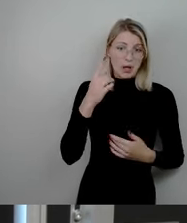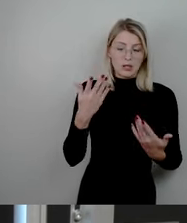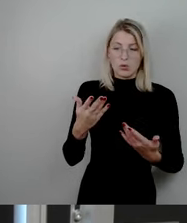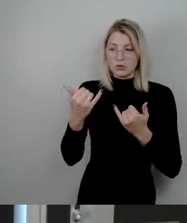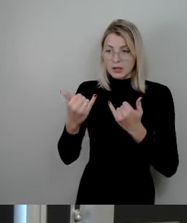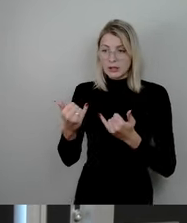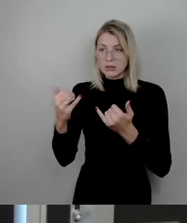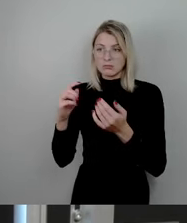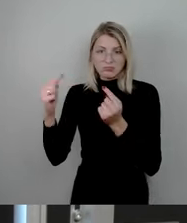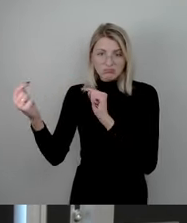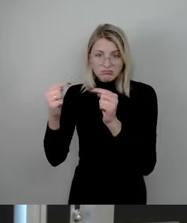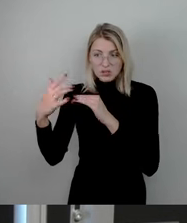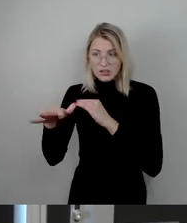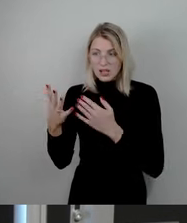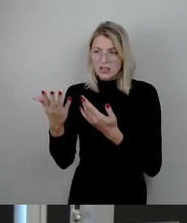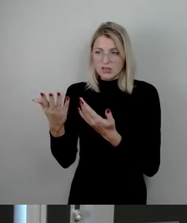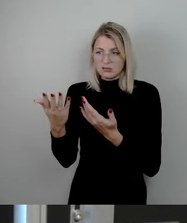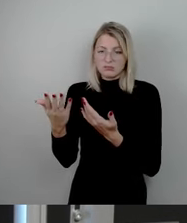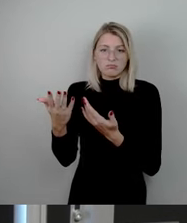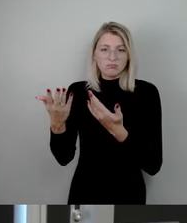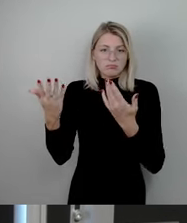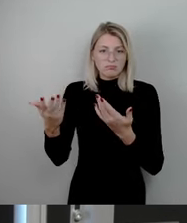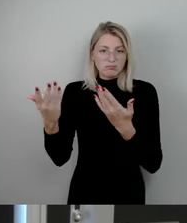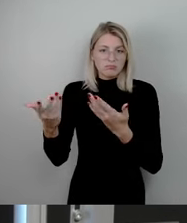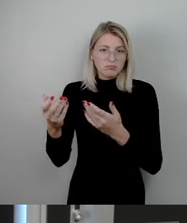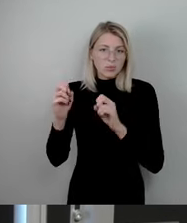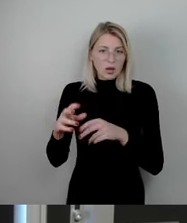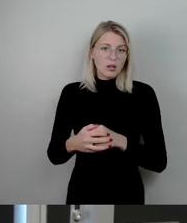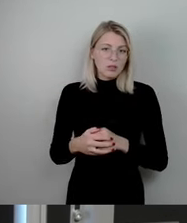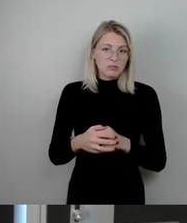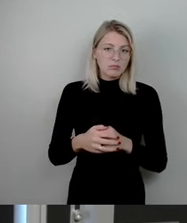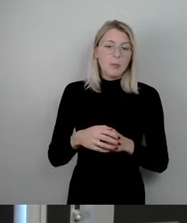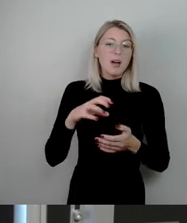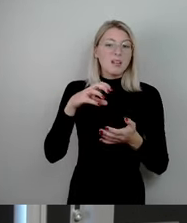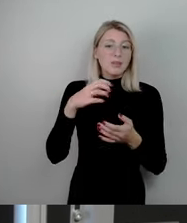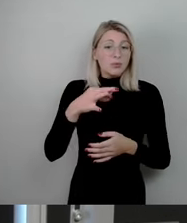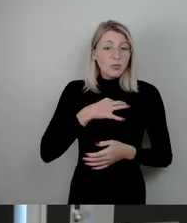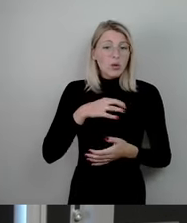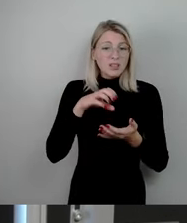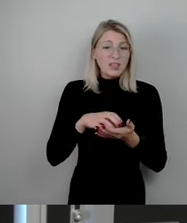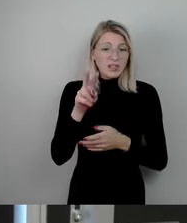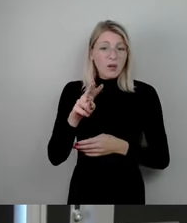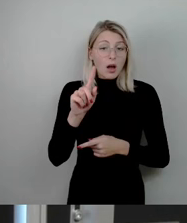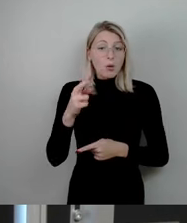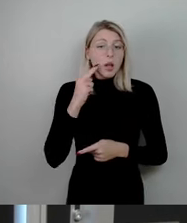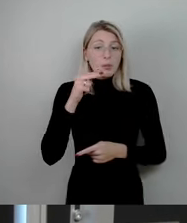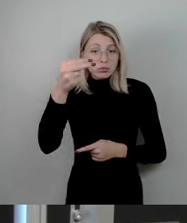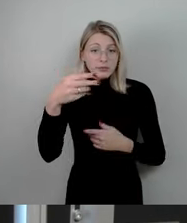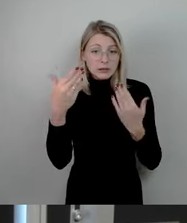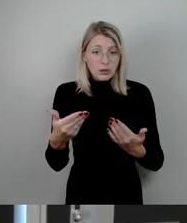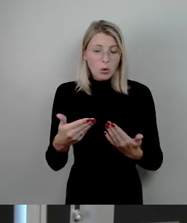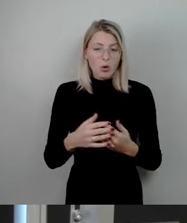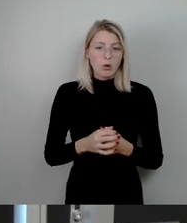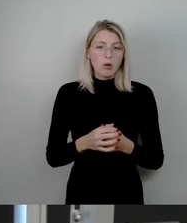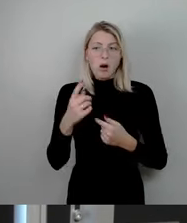Der ist verwässert worden, ganz eindeutig. Für mich ist es eine Citywache. Die sollte übrigens auch so heißen. Da brauchen wir gar nicht drum herumreden.